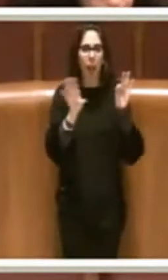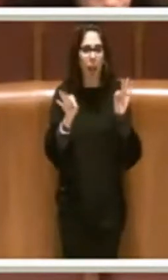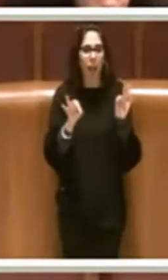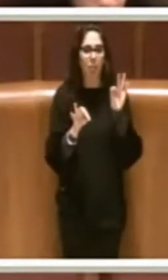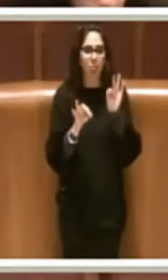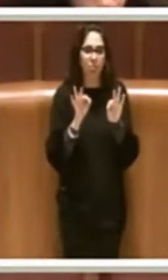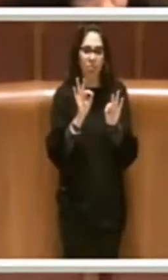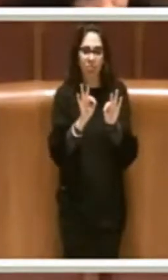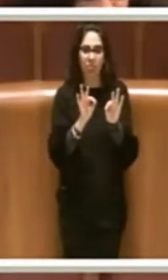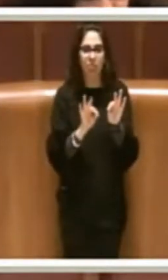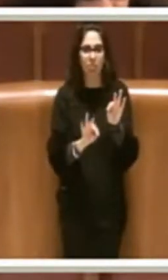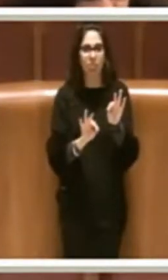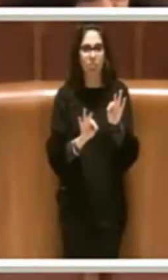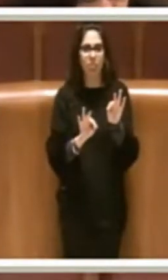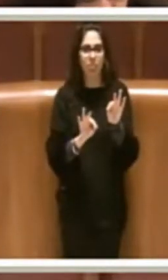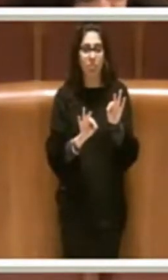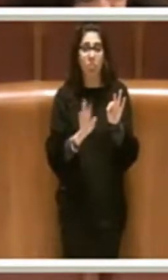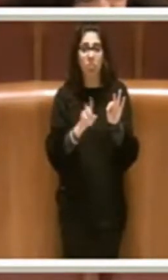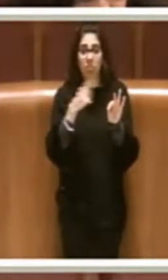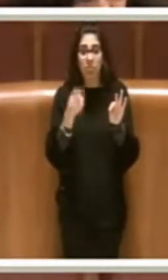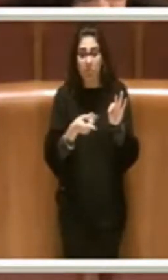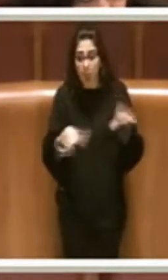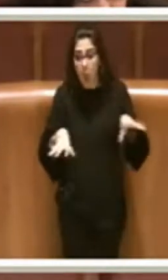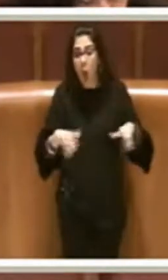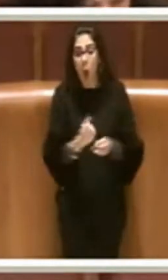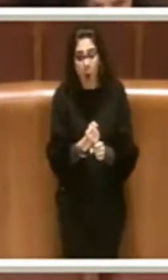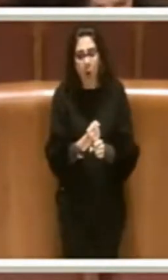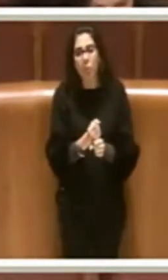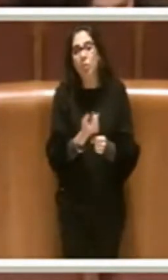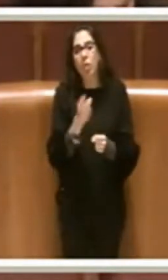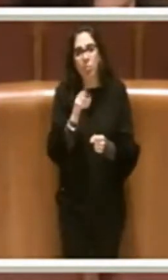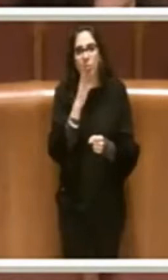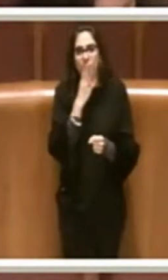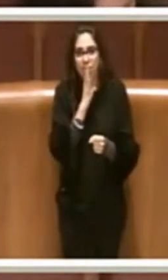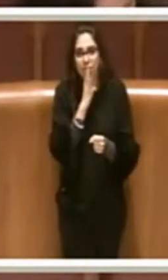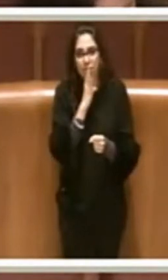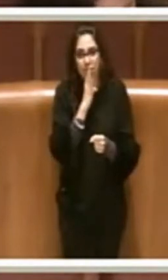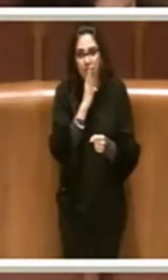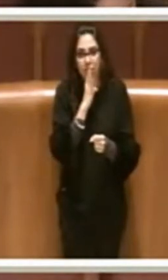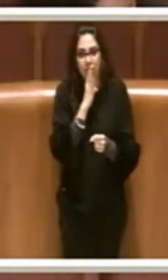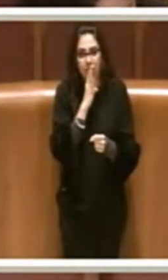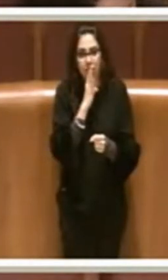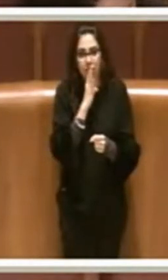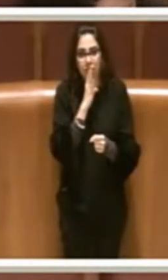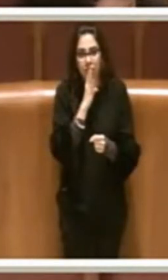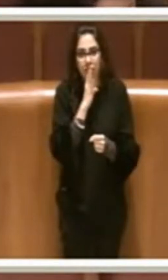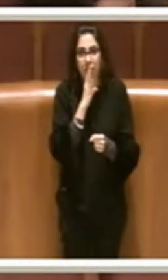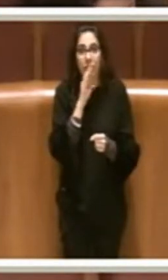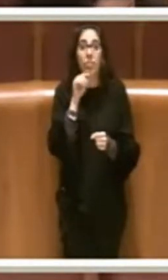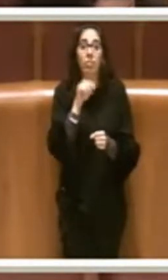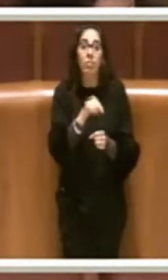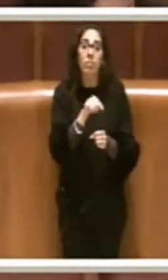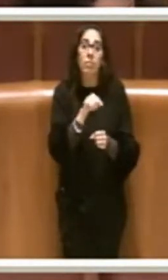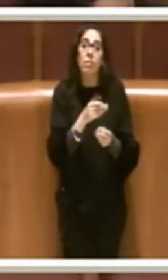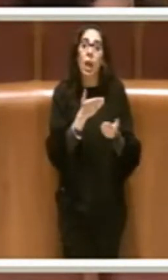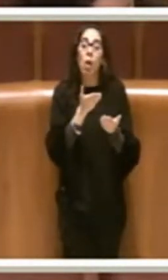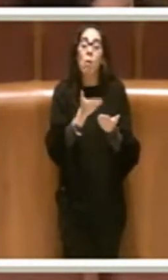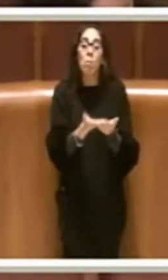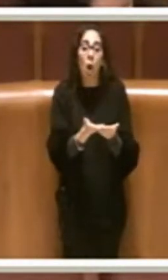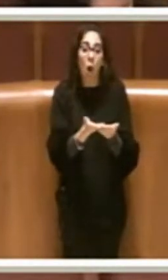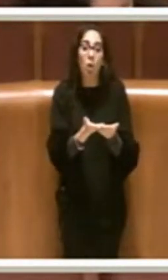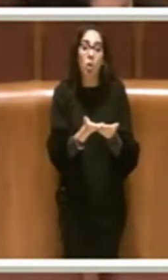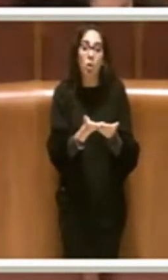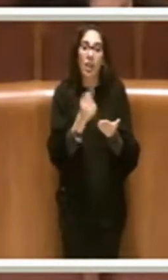con conclusioni menzognere. Gli estensioni di questa mozione, infatti, si sono ben